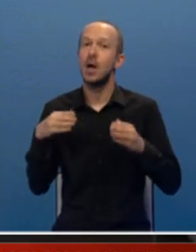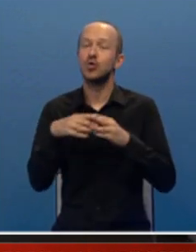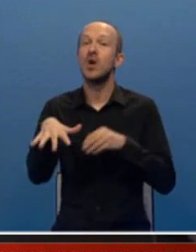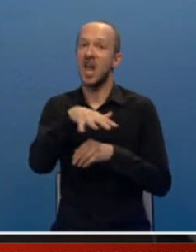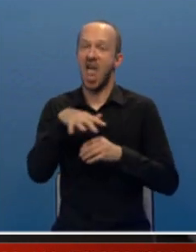Kraja. pratite kanal.